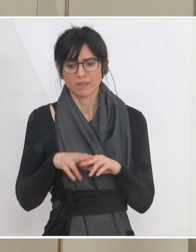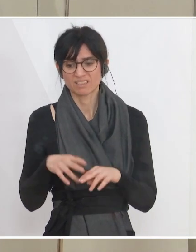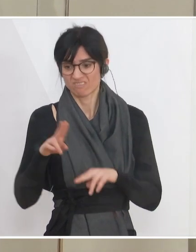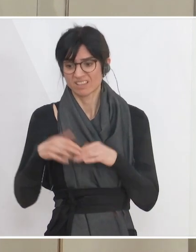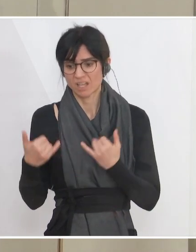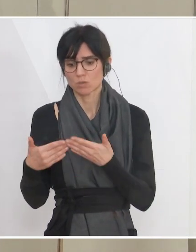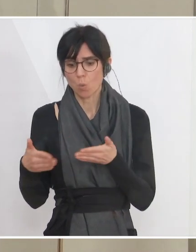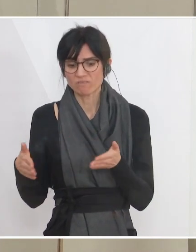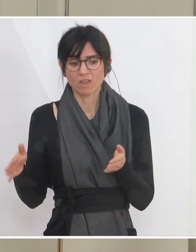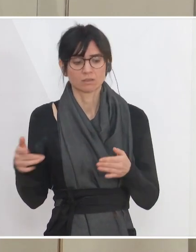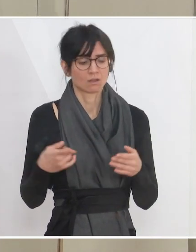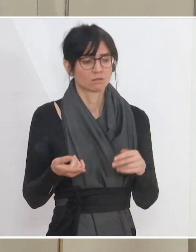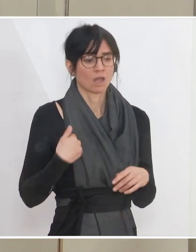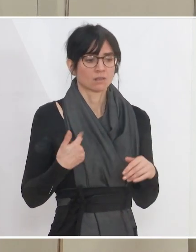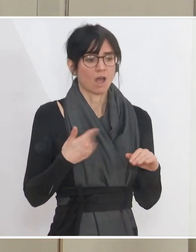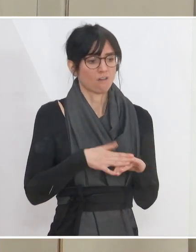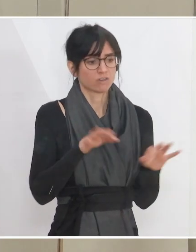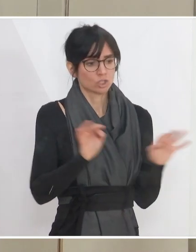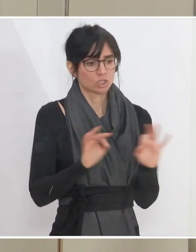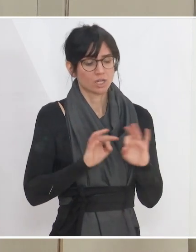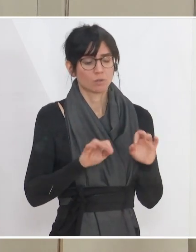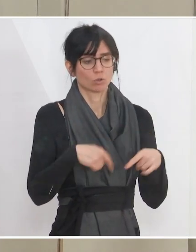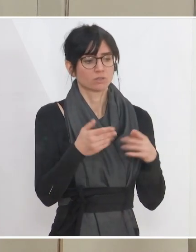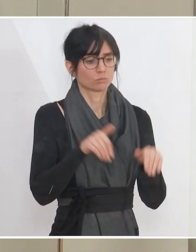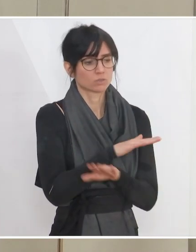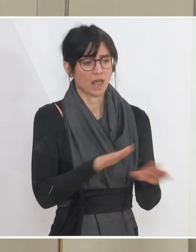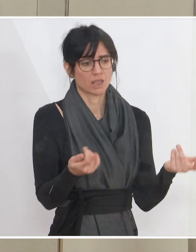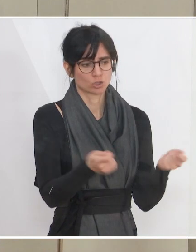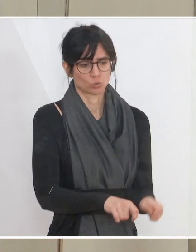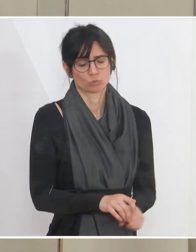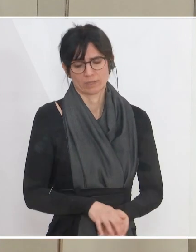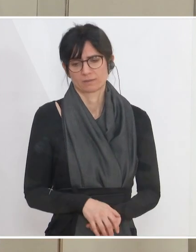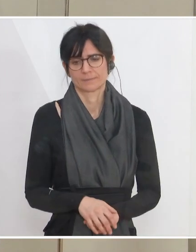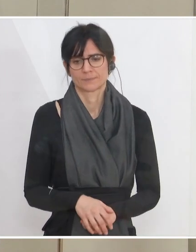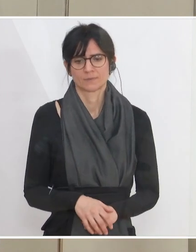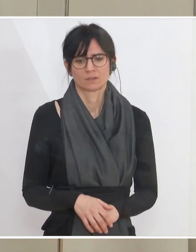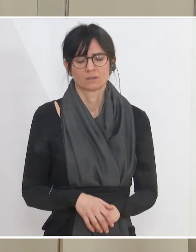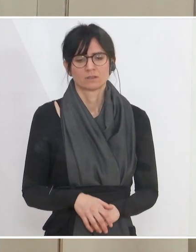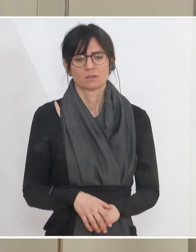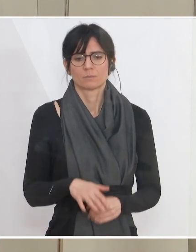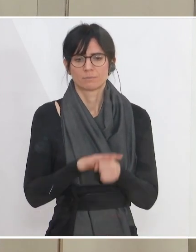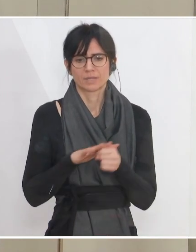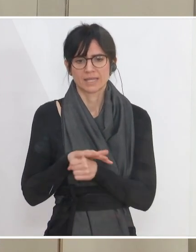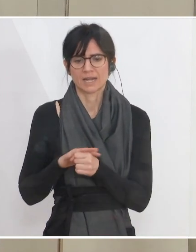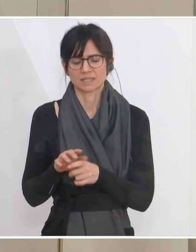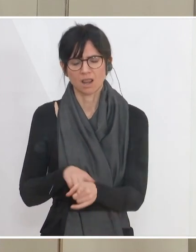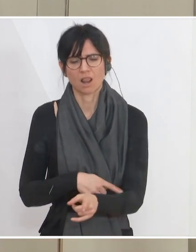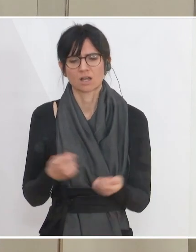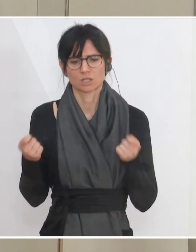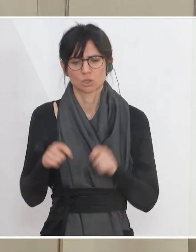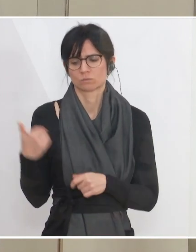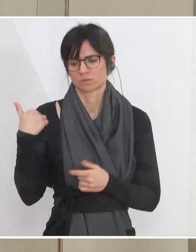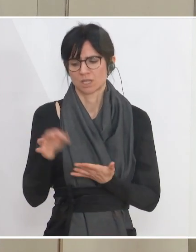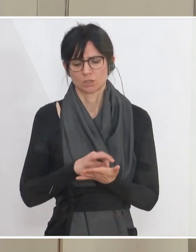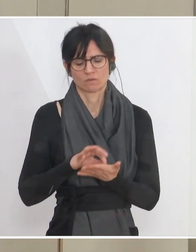wenn man dann wieder die Pandemieentwicklung einnehmen müsste. Wir haben natürlich gerade in den Bereichen, die sehr lange geschlossen sind, seit November